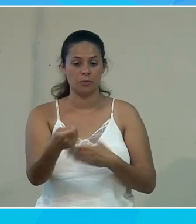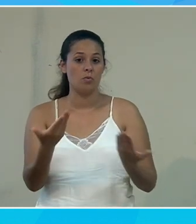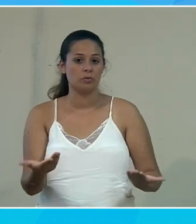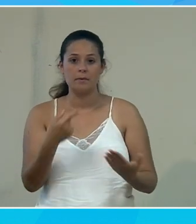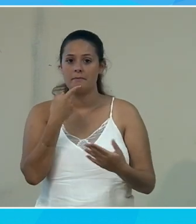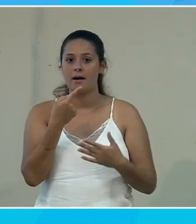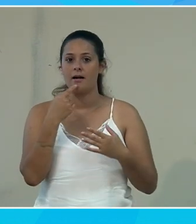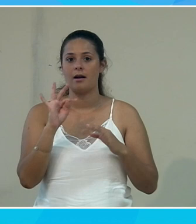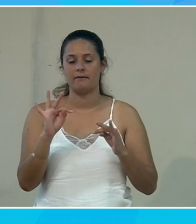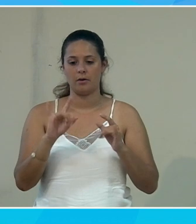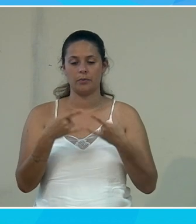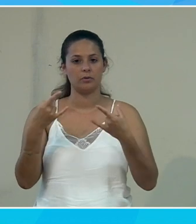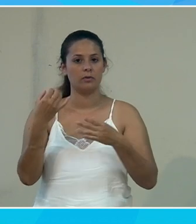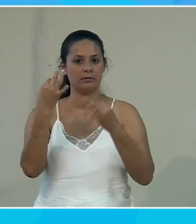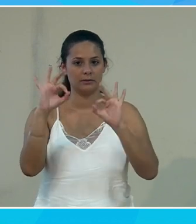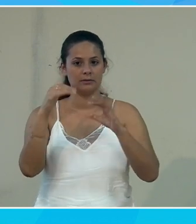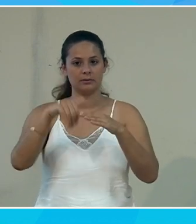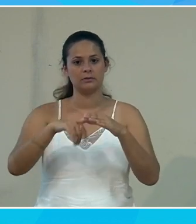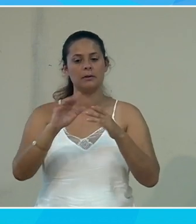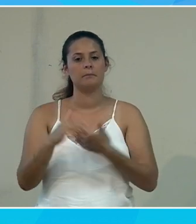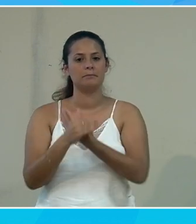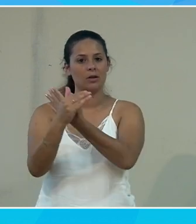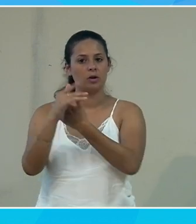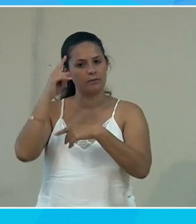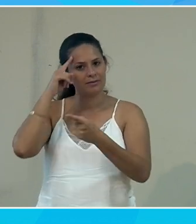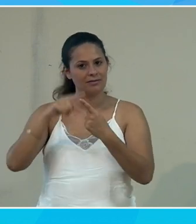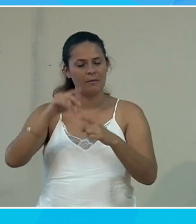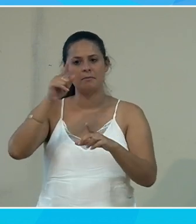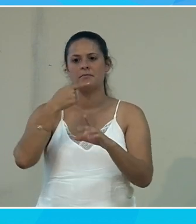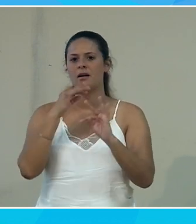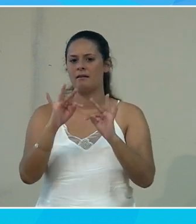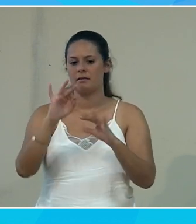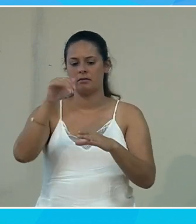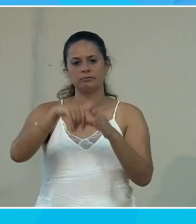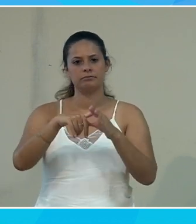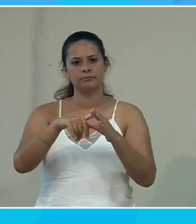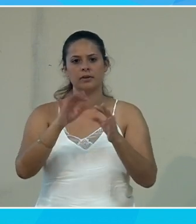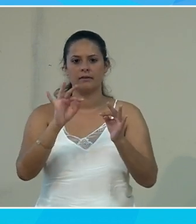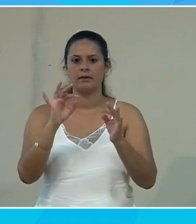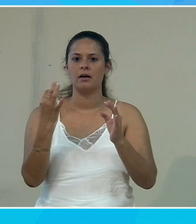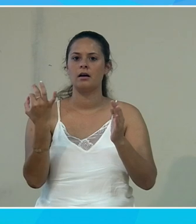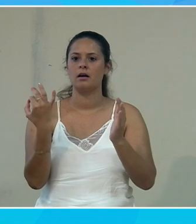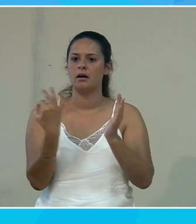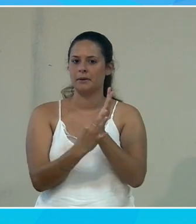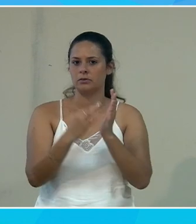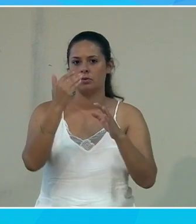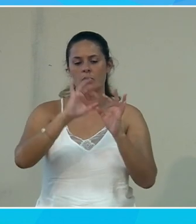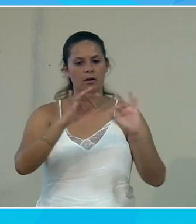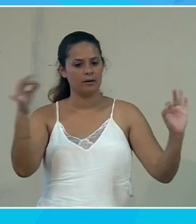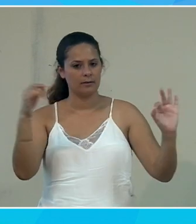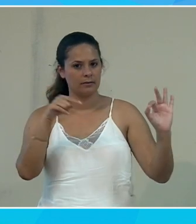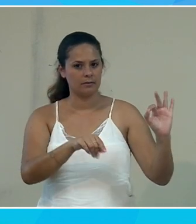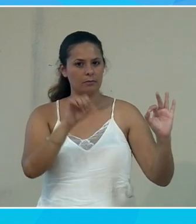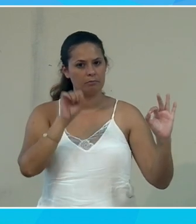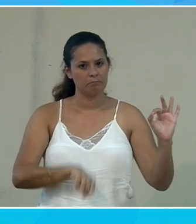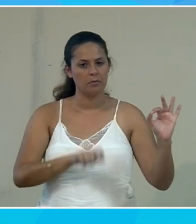Windows 10 comme tu viens de nous en parler mais Microsoft, on pense aussi à tout ce qui est applications en ligne, suite de bureautique en ligne et on